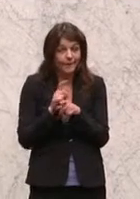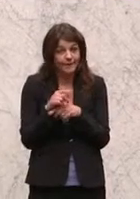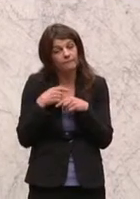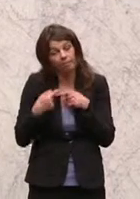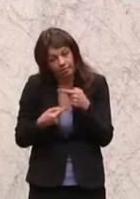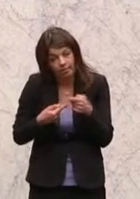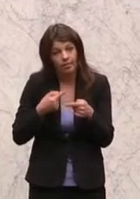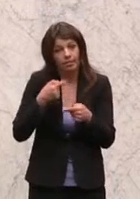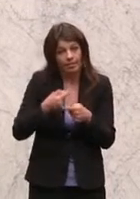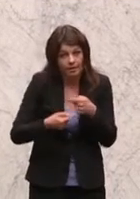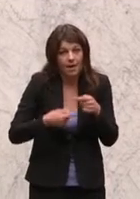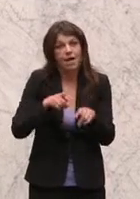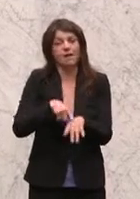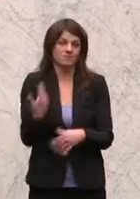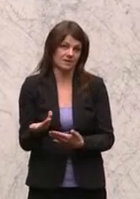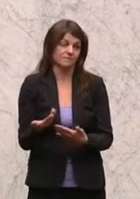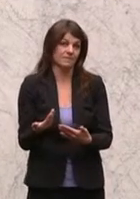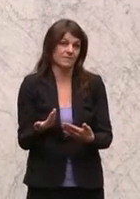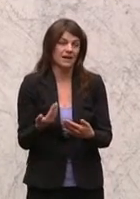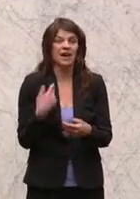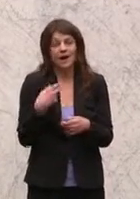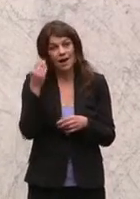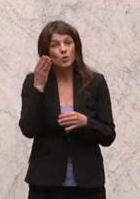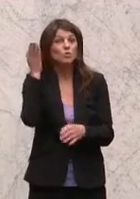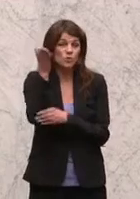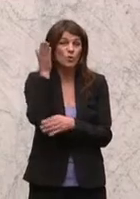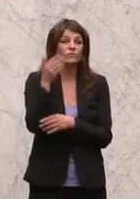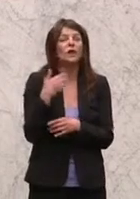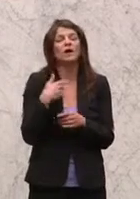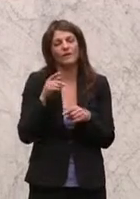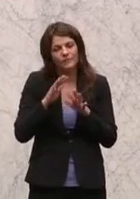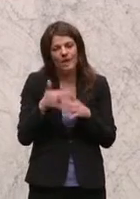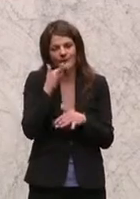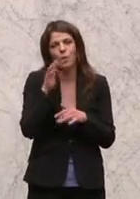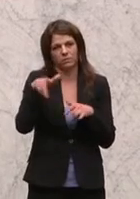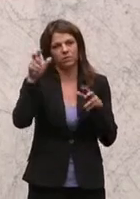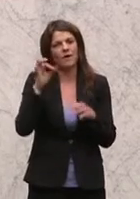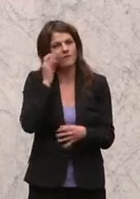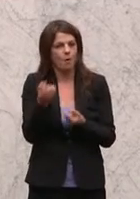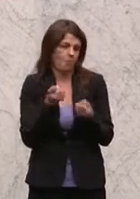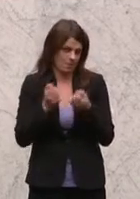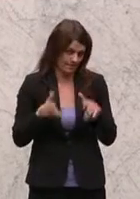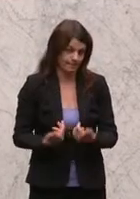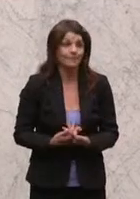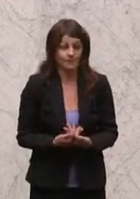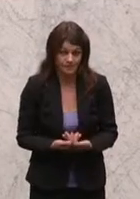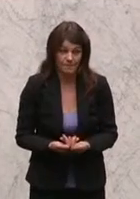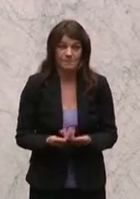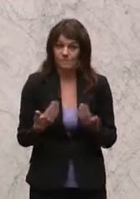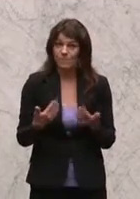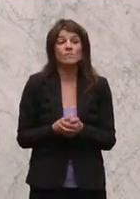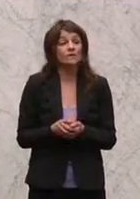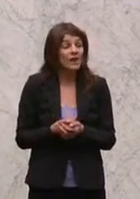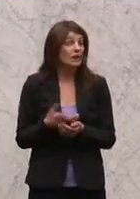Und ich glaube, dass ich in Zukunft sehr viel darüber reden muss. Ja, ich meine, denn wäre die